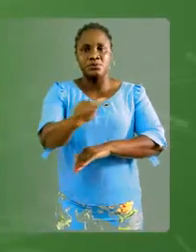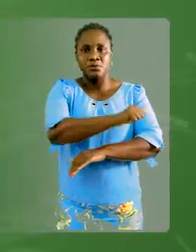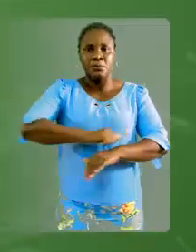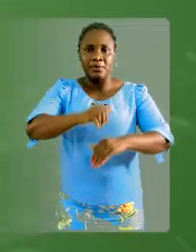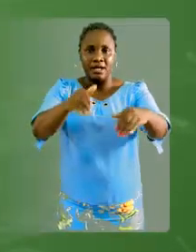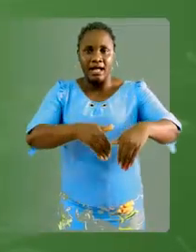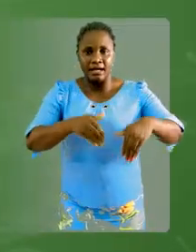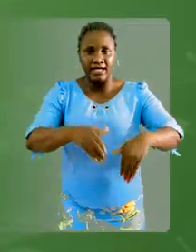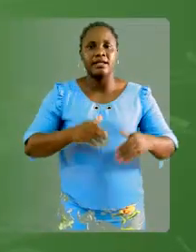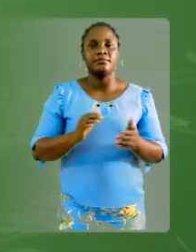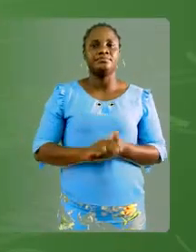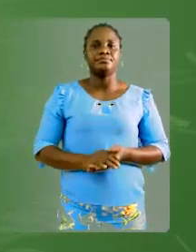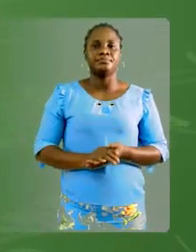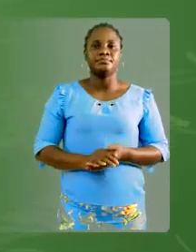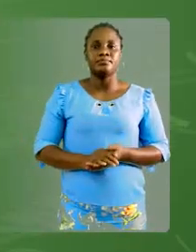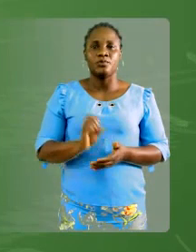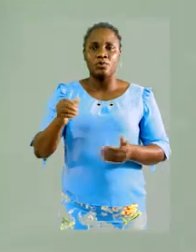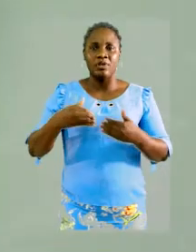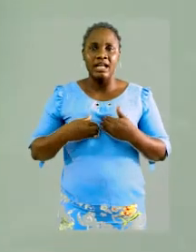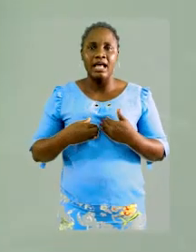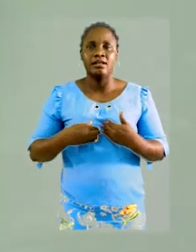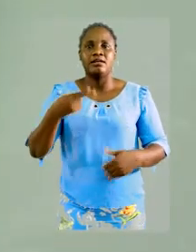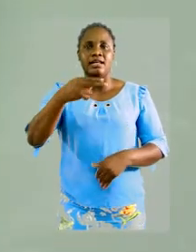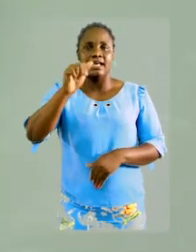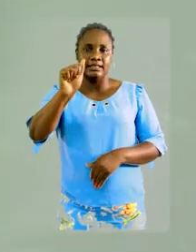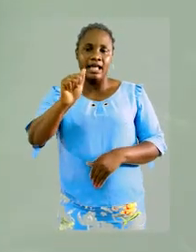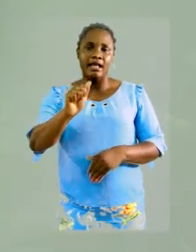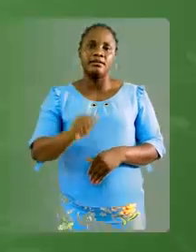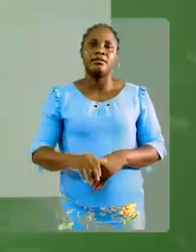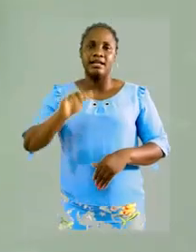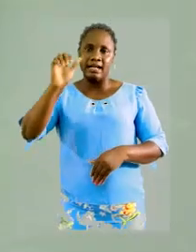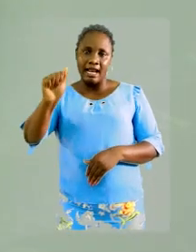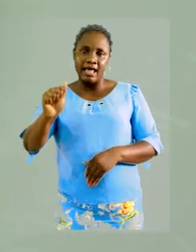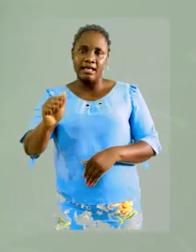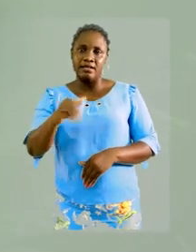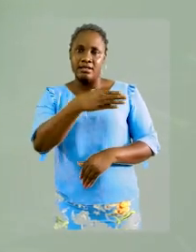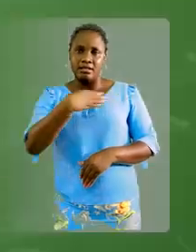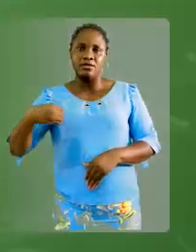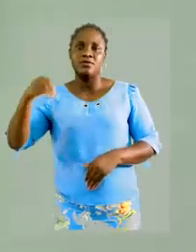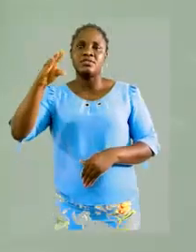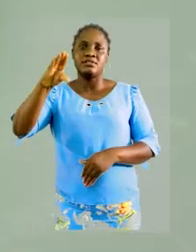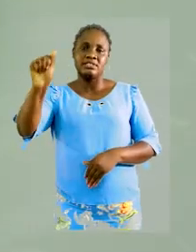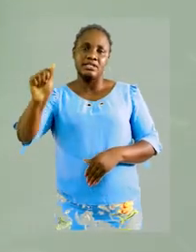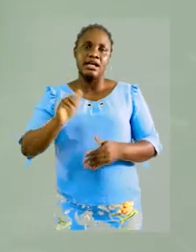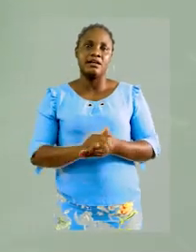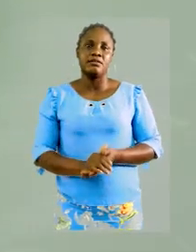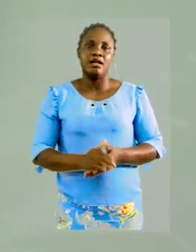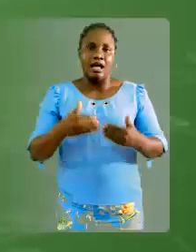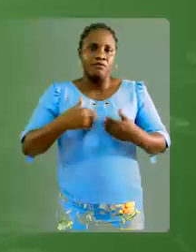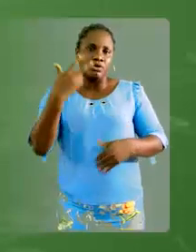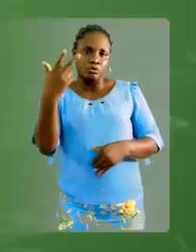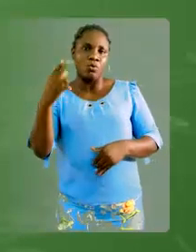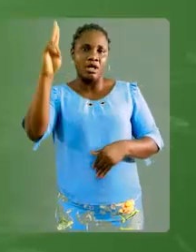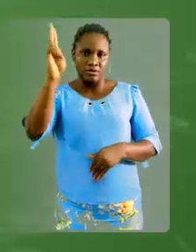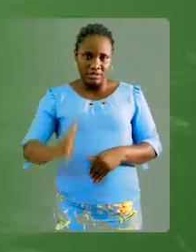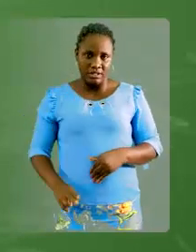Ça va ? Oui, on a l'hectare, on a l'art et le centi-art. Il y a trois unités.